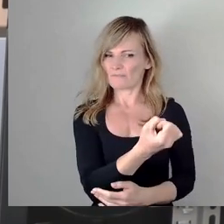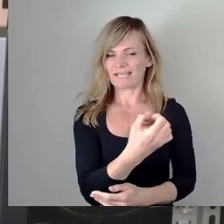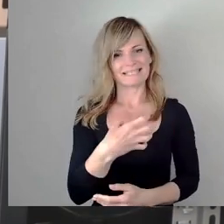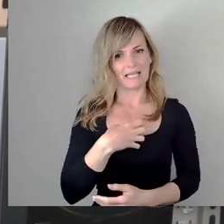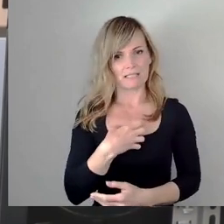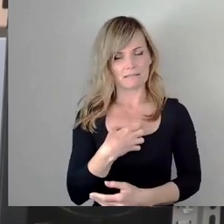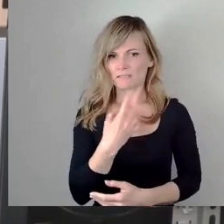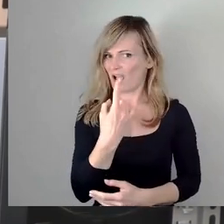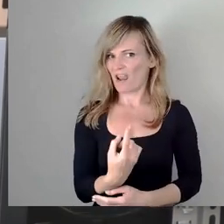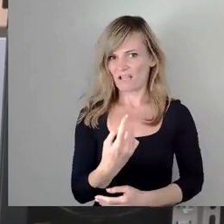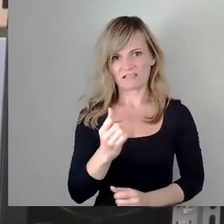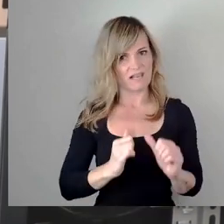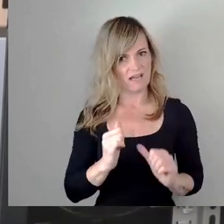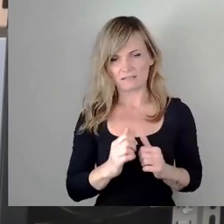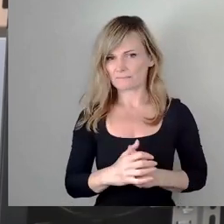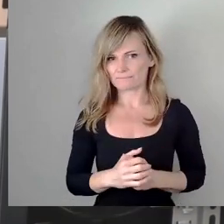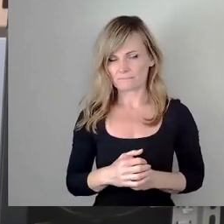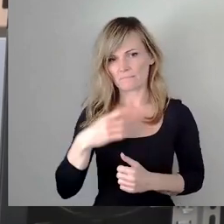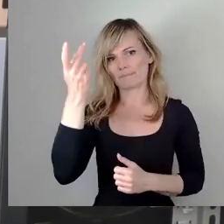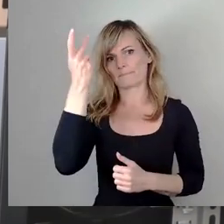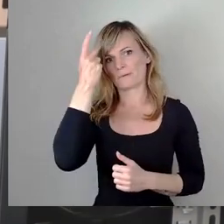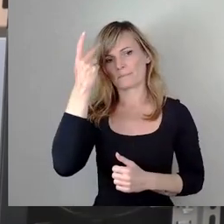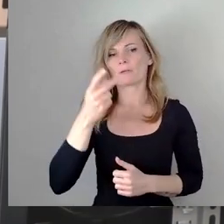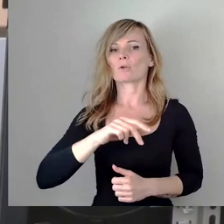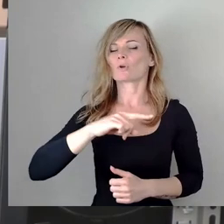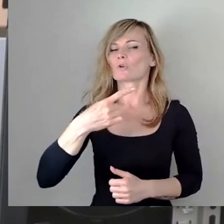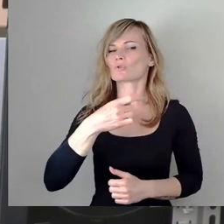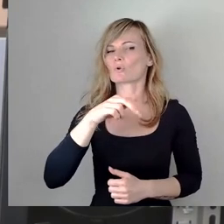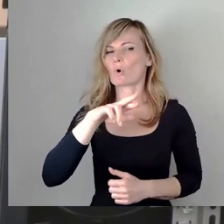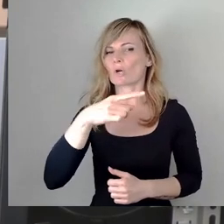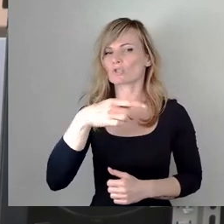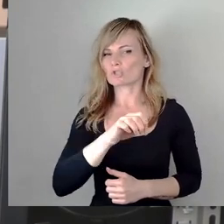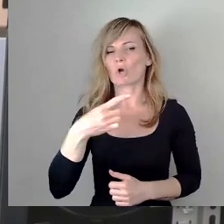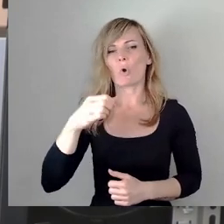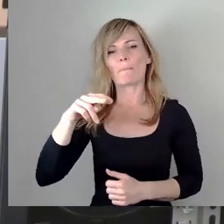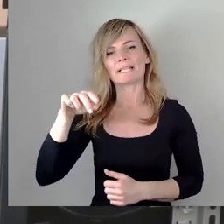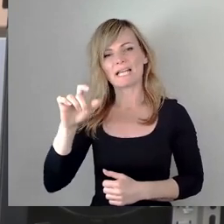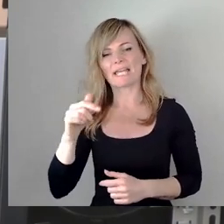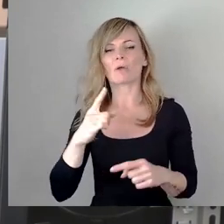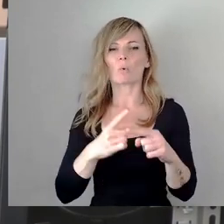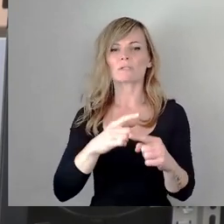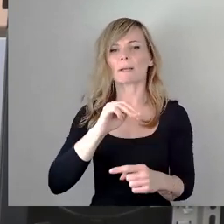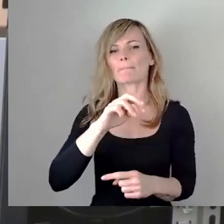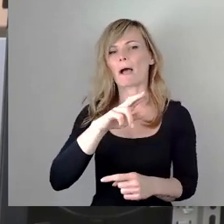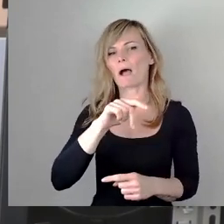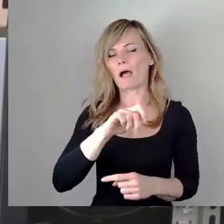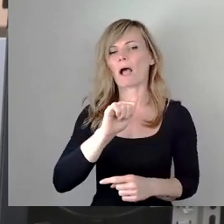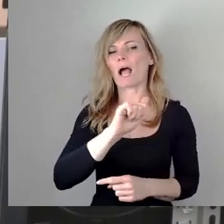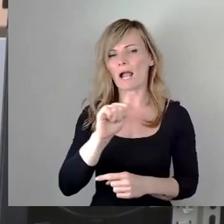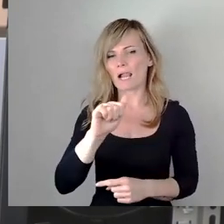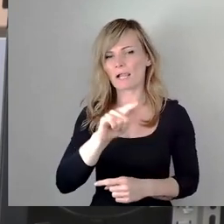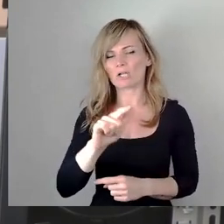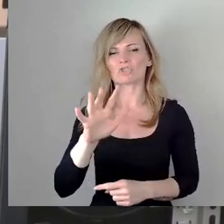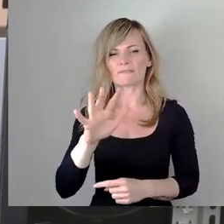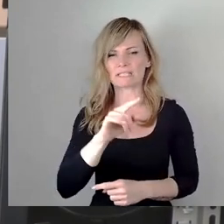Ich erinnere an George Gormandai und ich erinnere an Marwa El-Shabini. Für beide gibt es